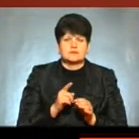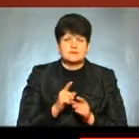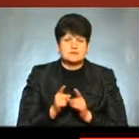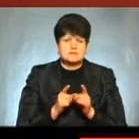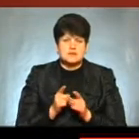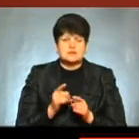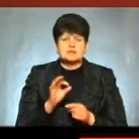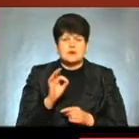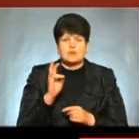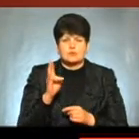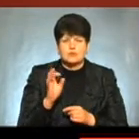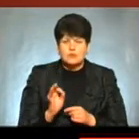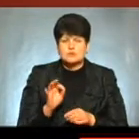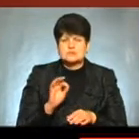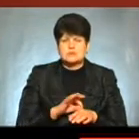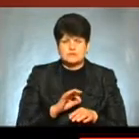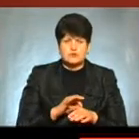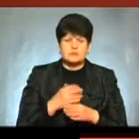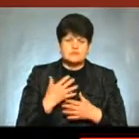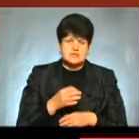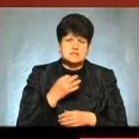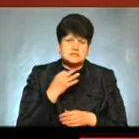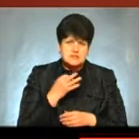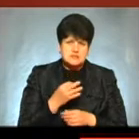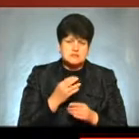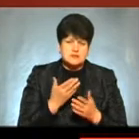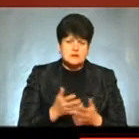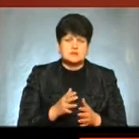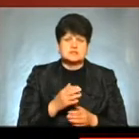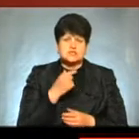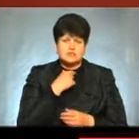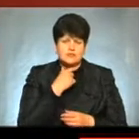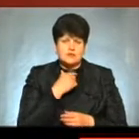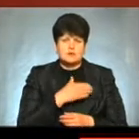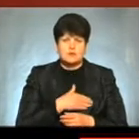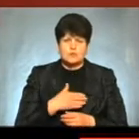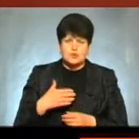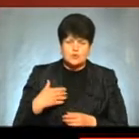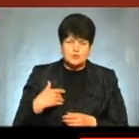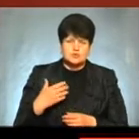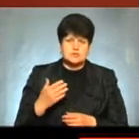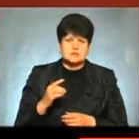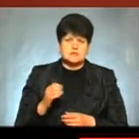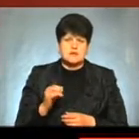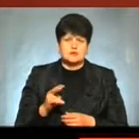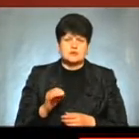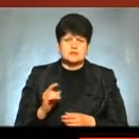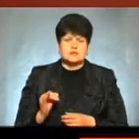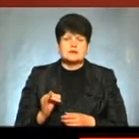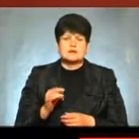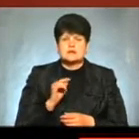І от ми вже називали, які це більш стропні були залози до цих Це є щитоподібна залоза, молочна залоза І, власне,